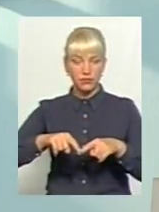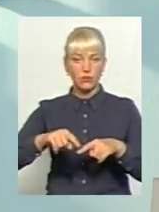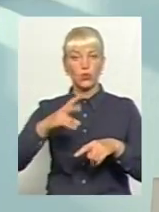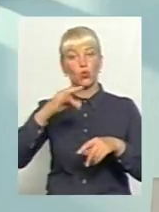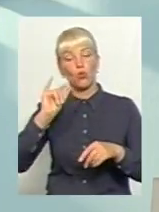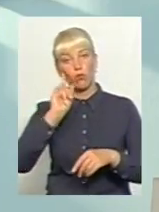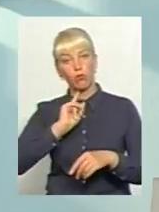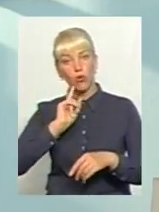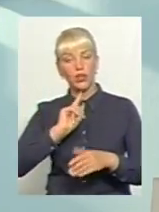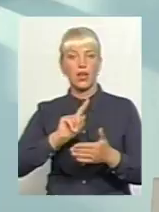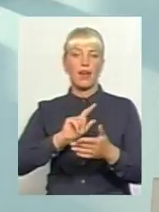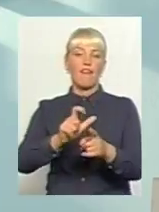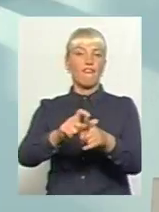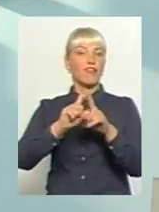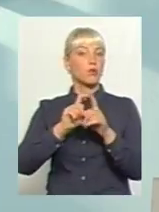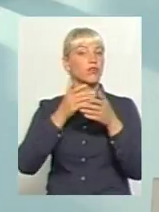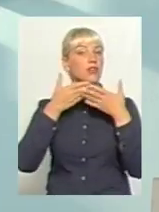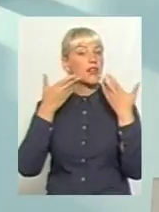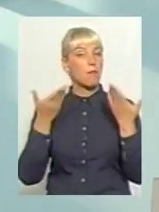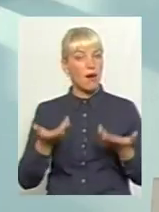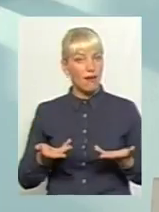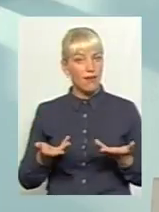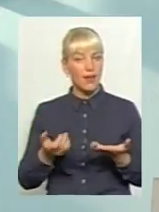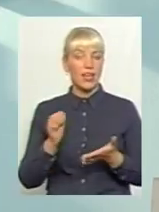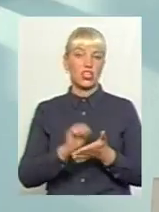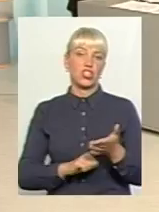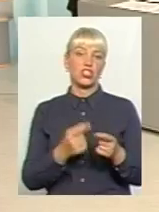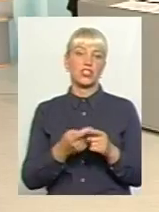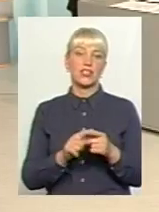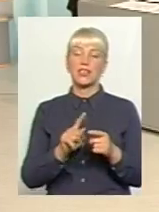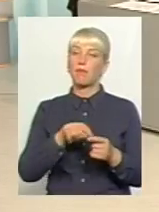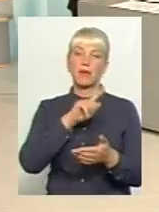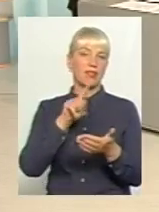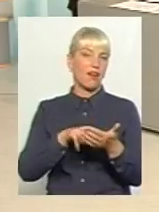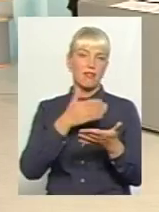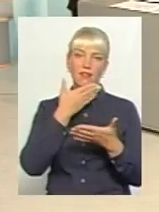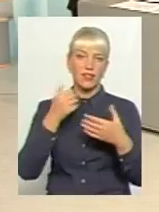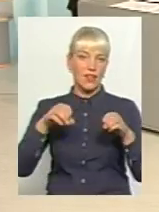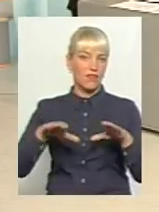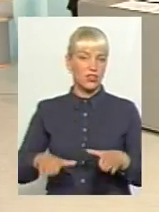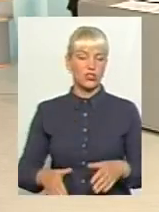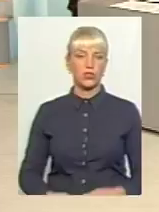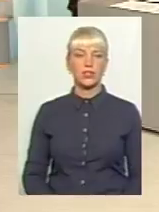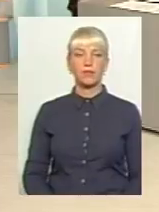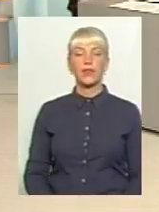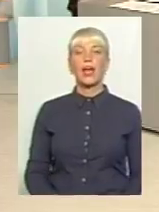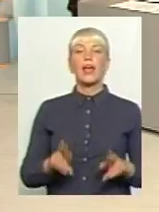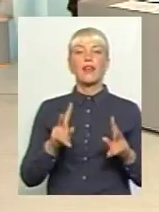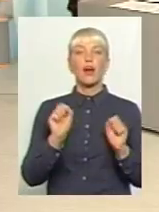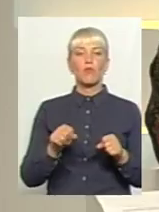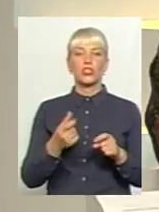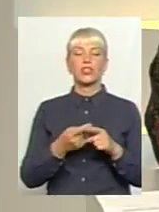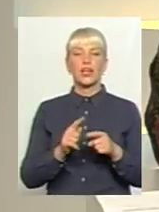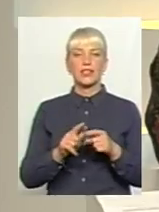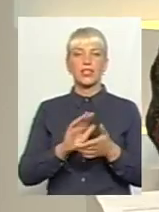Поки що відповіді немає. через це питання не вирішується. Пане Борис, але все ж таки, як могла скластися та